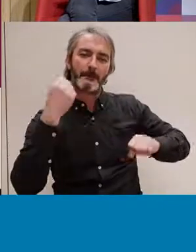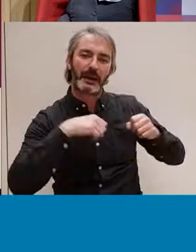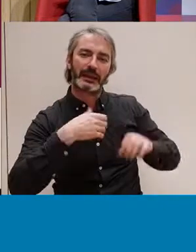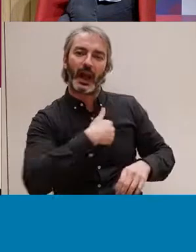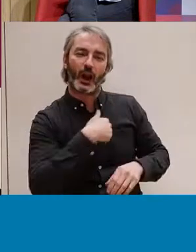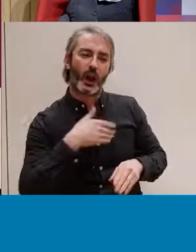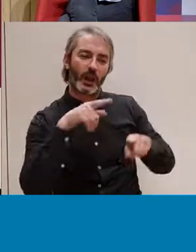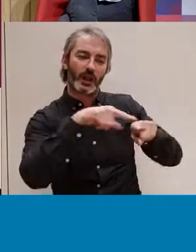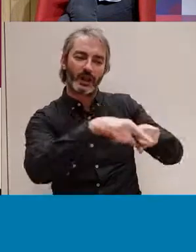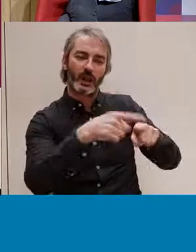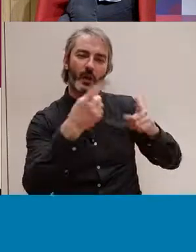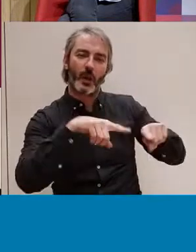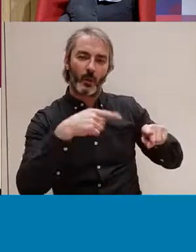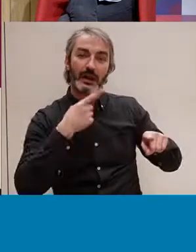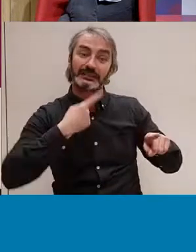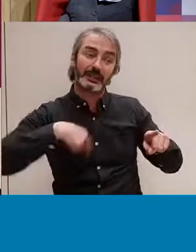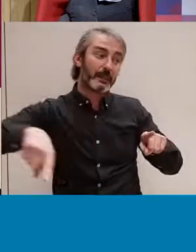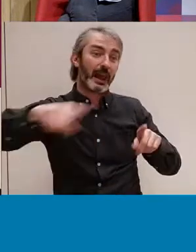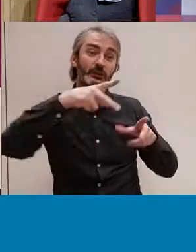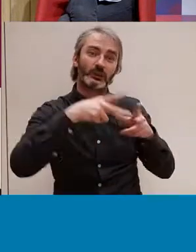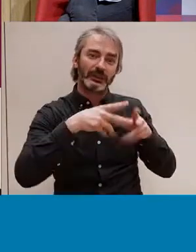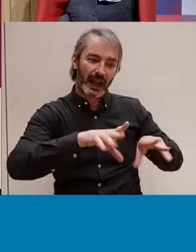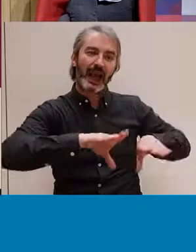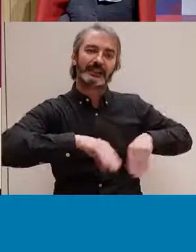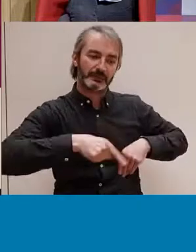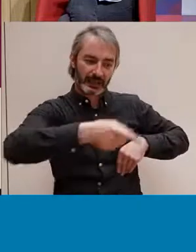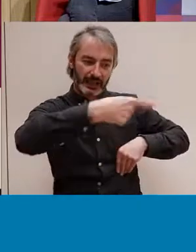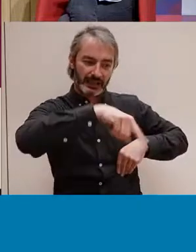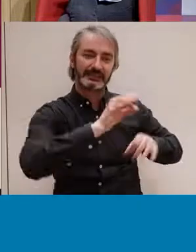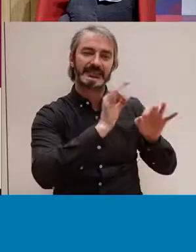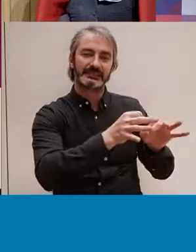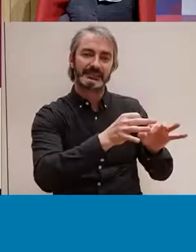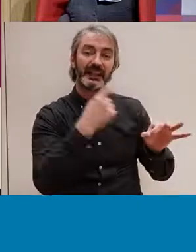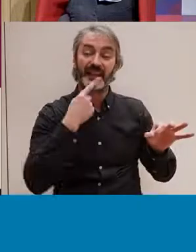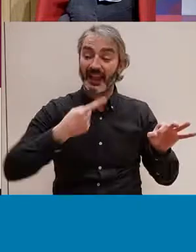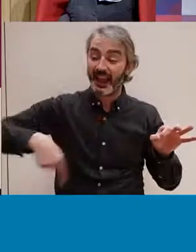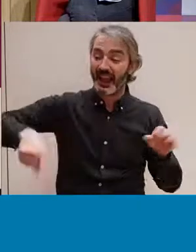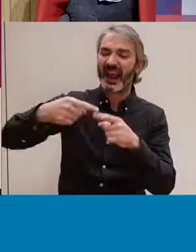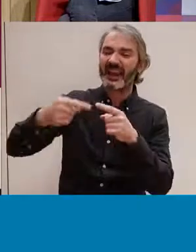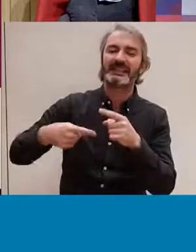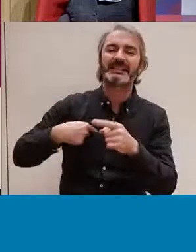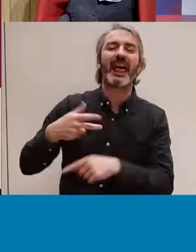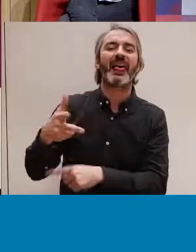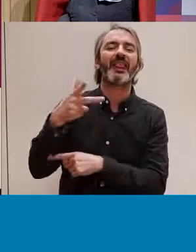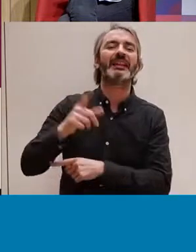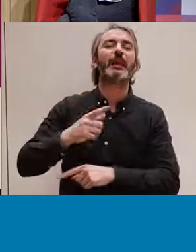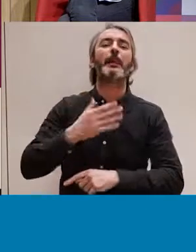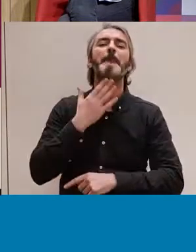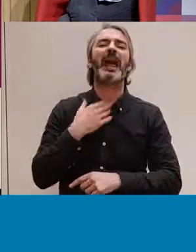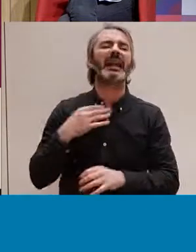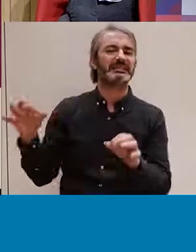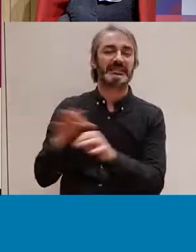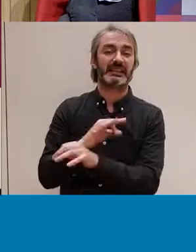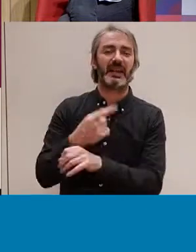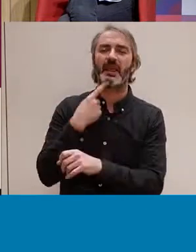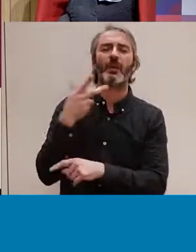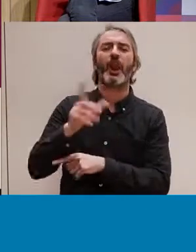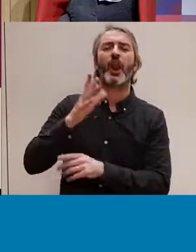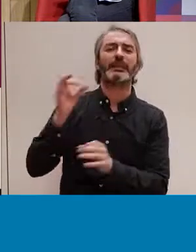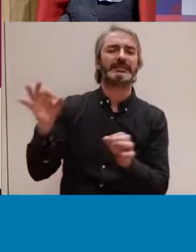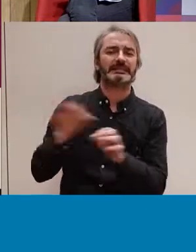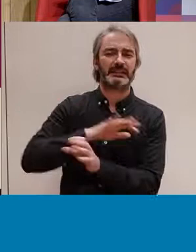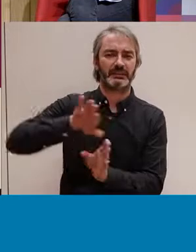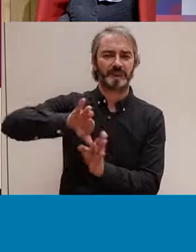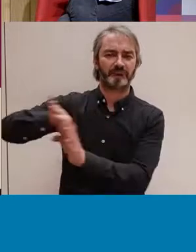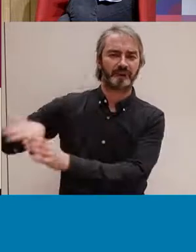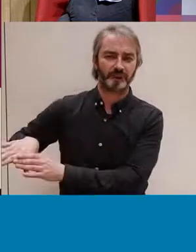acceptem i normalitzem que hi ha moltes persones que no tenim dret al plaer, que el nostre plaer no està representat i que per tant no hi